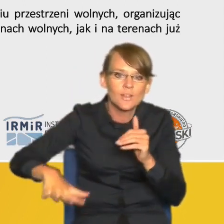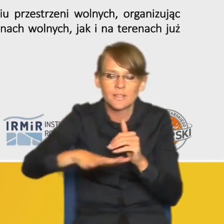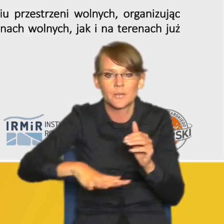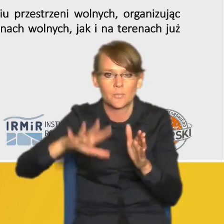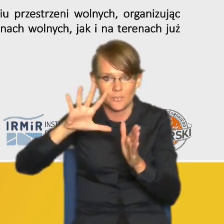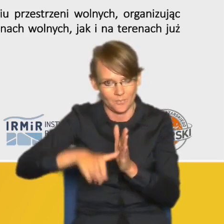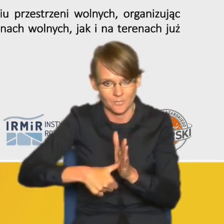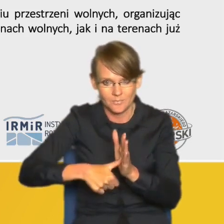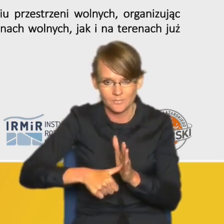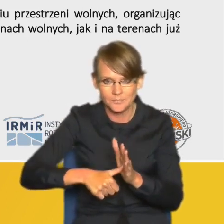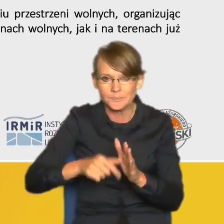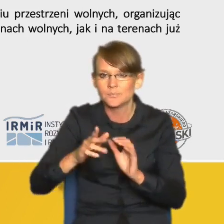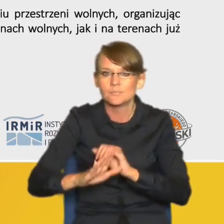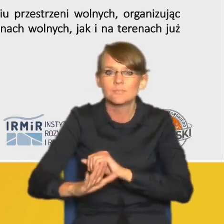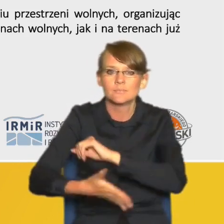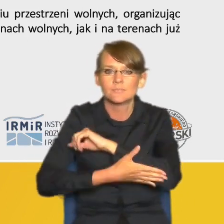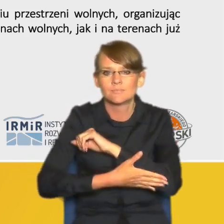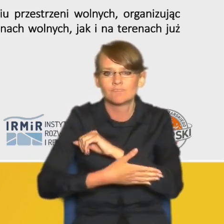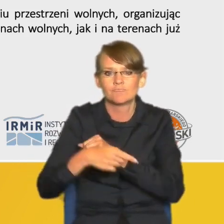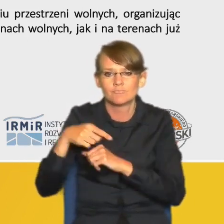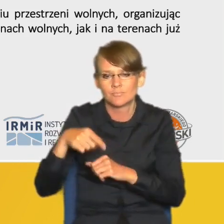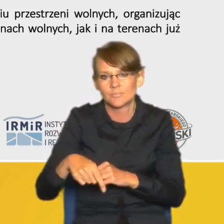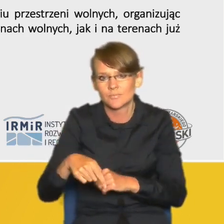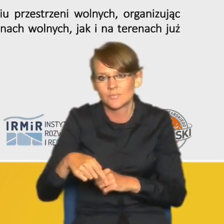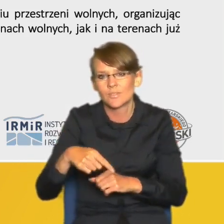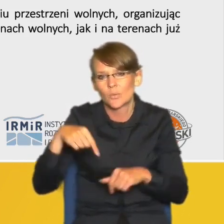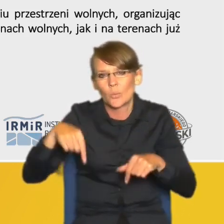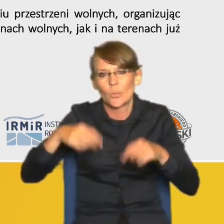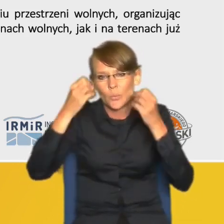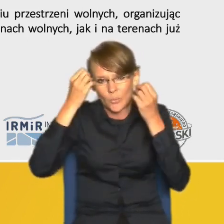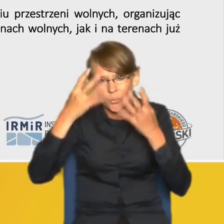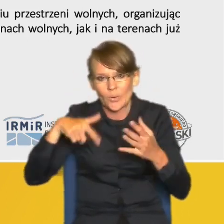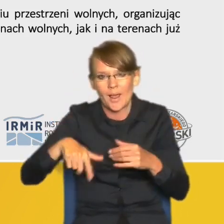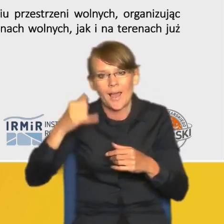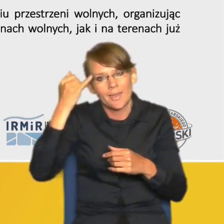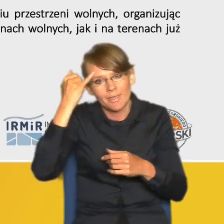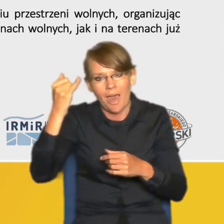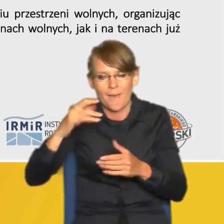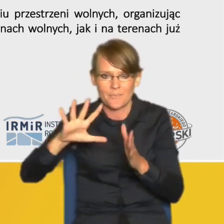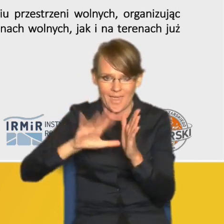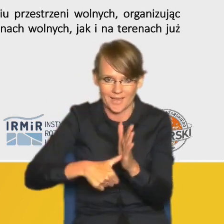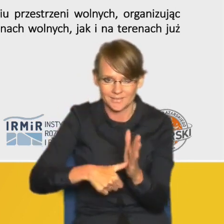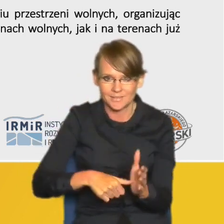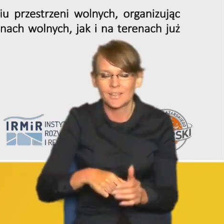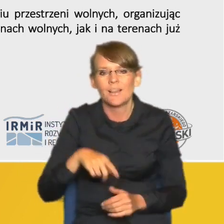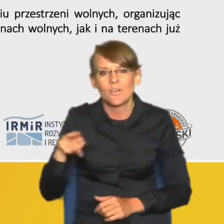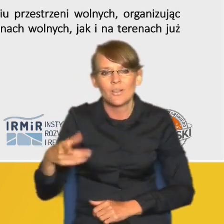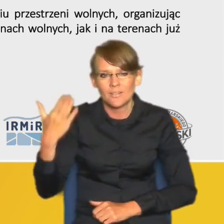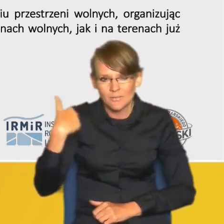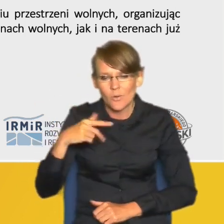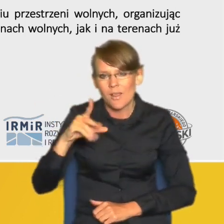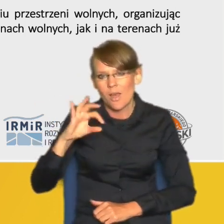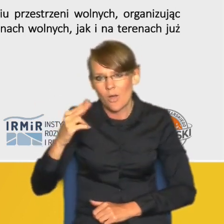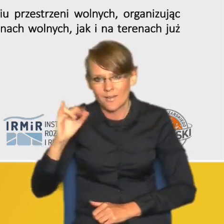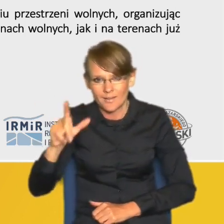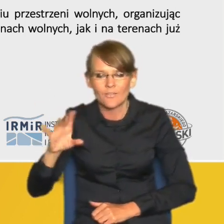w oparciu o pewną archetypiczną dla naszego kręgu kultury ideę miasta zwraca uwagę na to Leon Krill w swoich